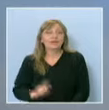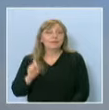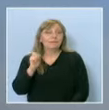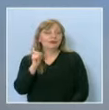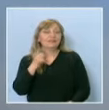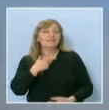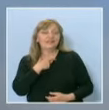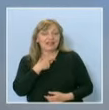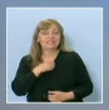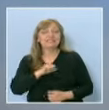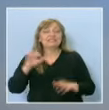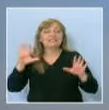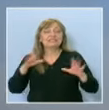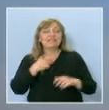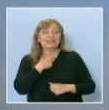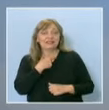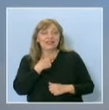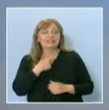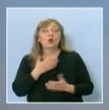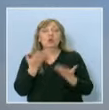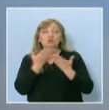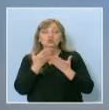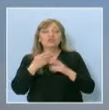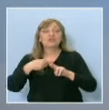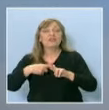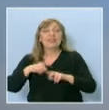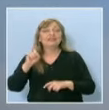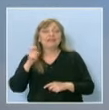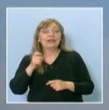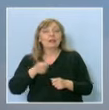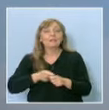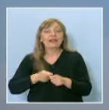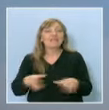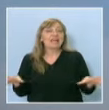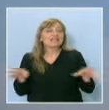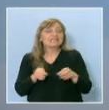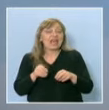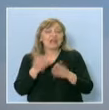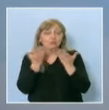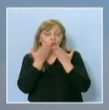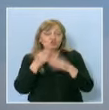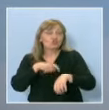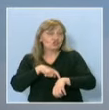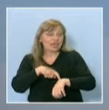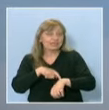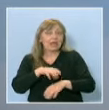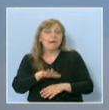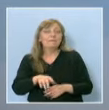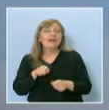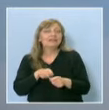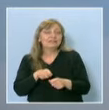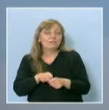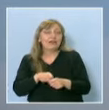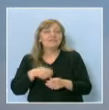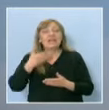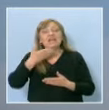Първокласници и десетокласници от средно училище Найден Геров проведоха съвместен час. Малките правиха съчинение върху